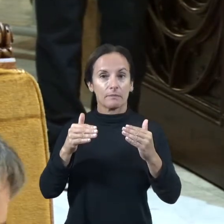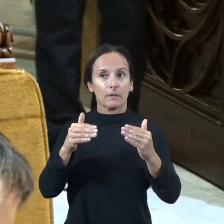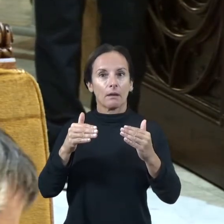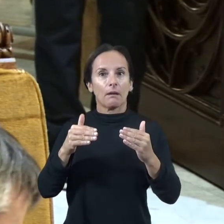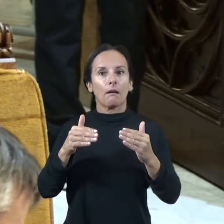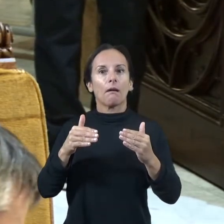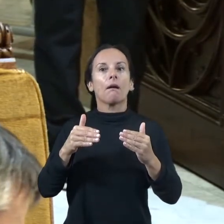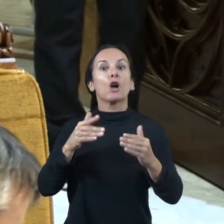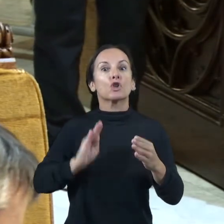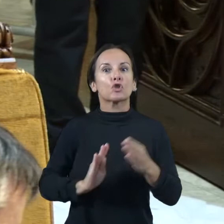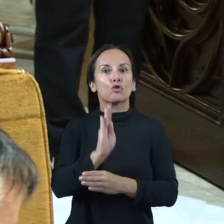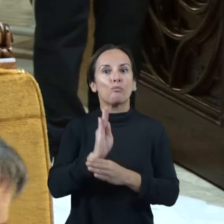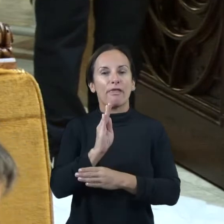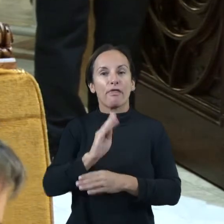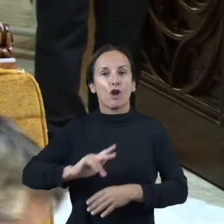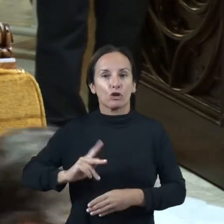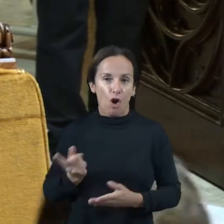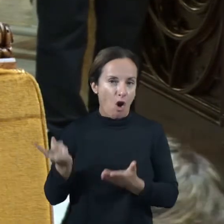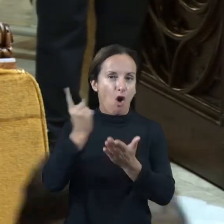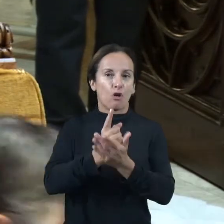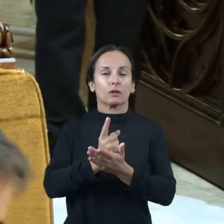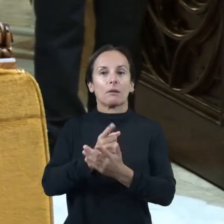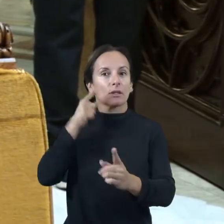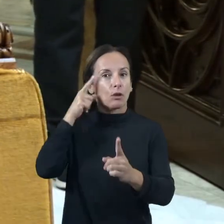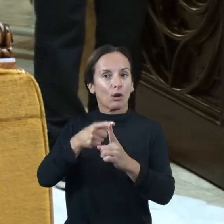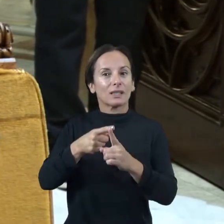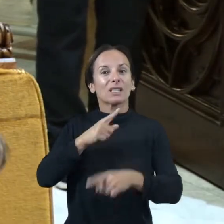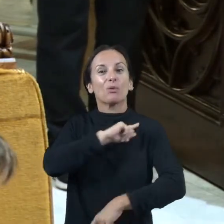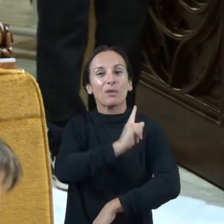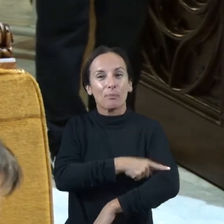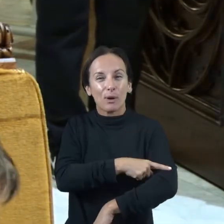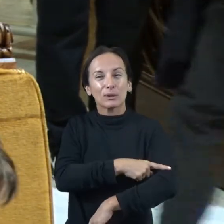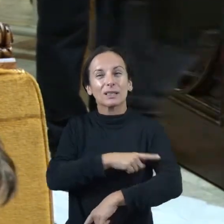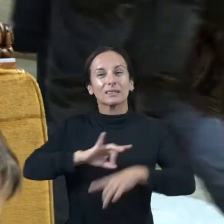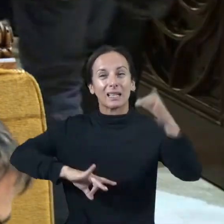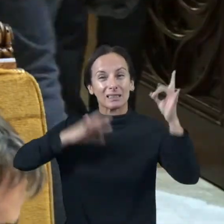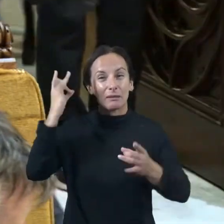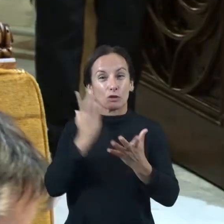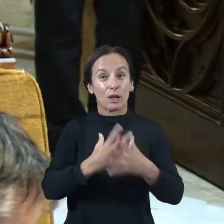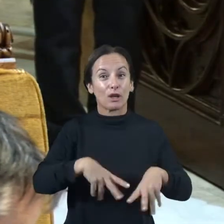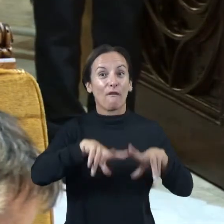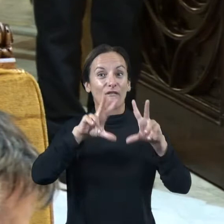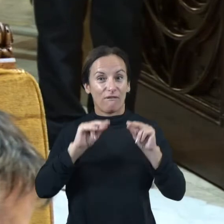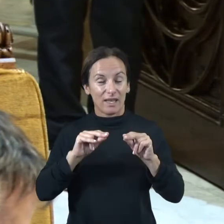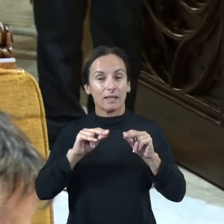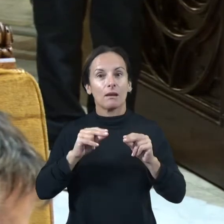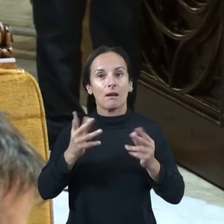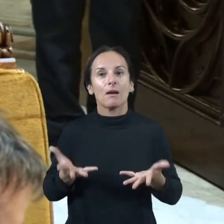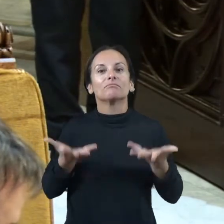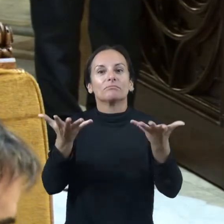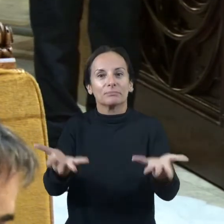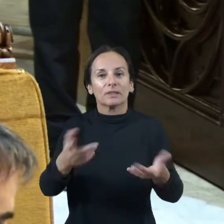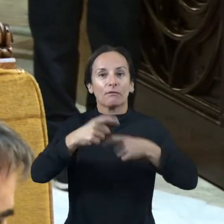subvencions o la possibilitat de poder oferir les activitats esportives extraescolars per nosaltres és molt important perquè les